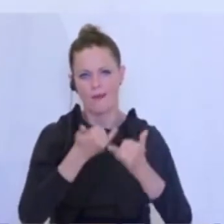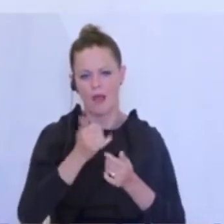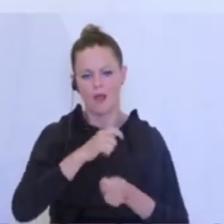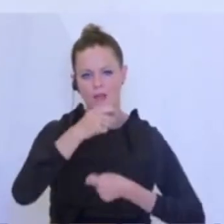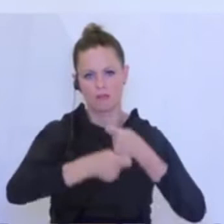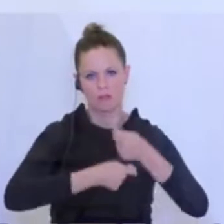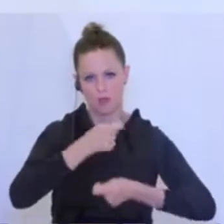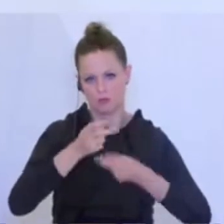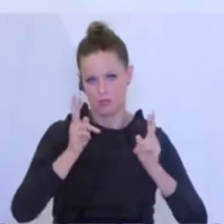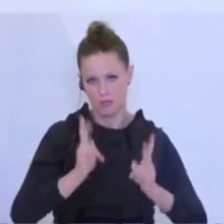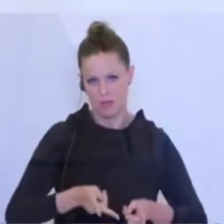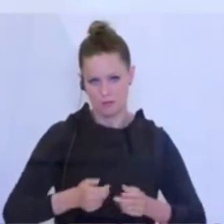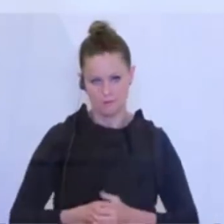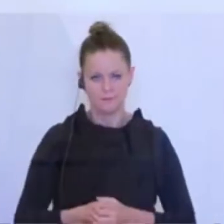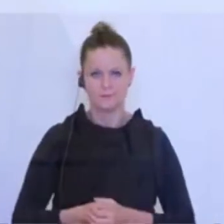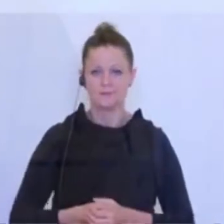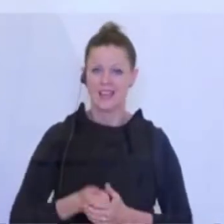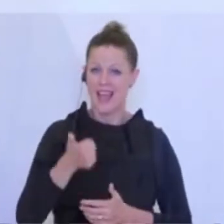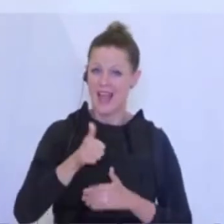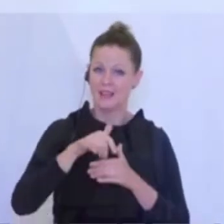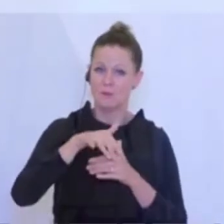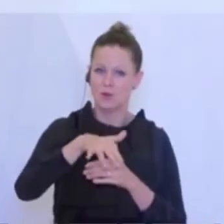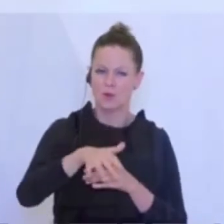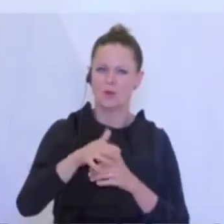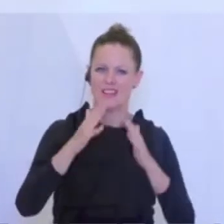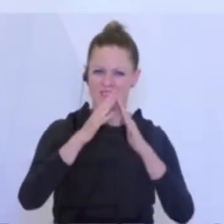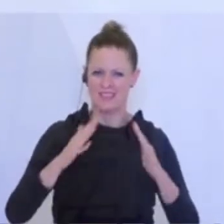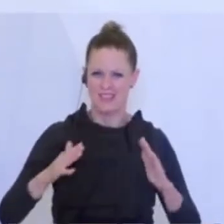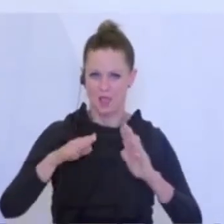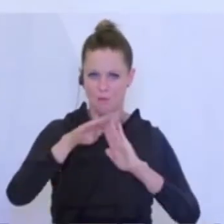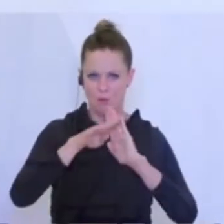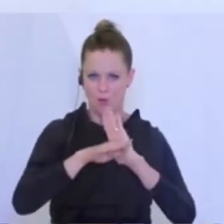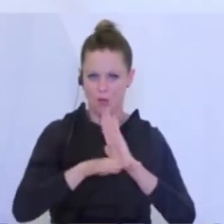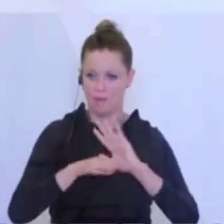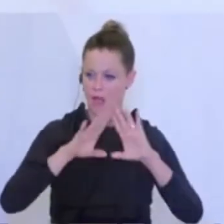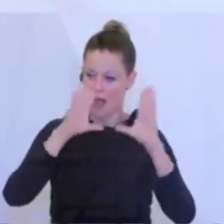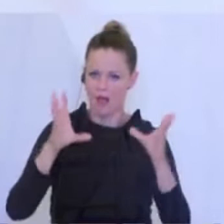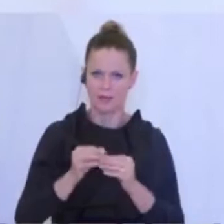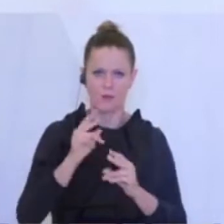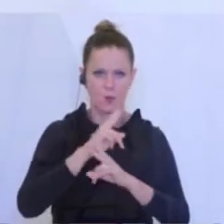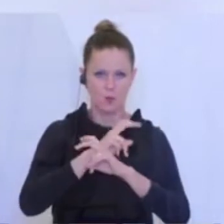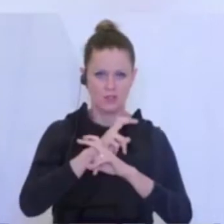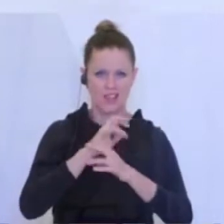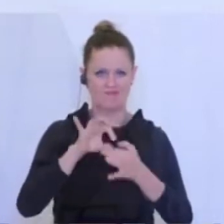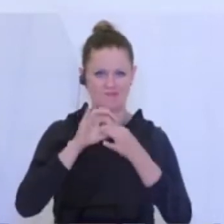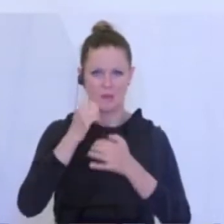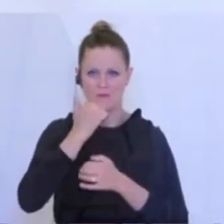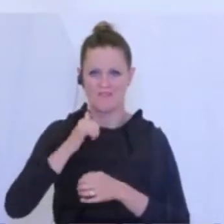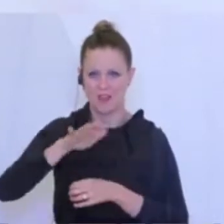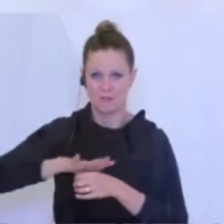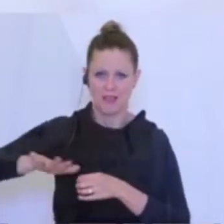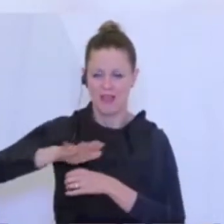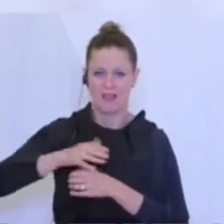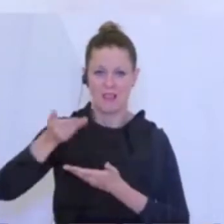austauschen kann. Aber wenn wir sagen, eine Million Dächerprogramm zum Beispiel, ganz grundsätzlich in Österreich, bei den Privaten, auch in der